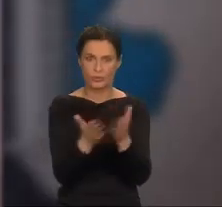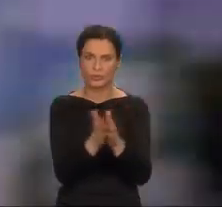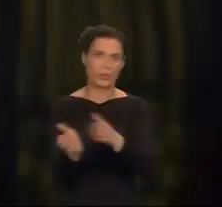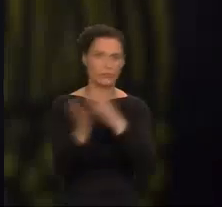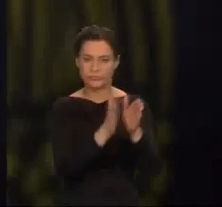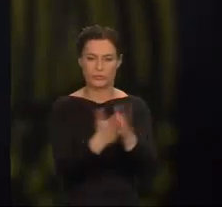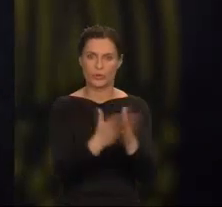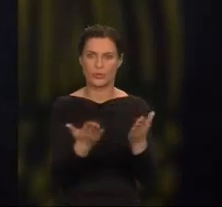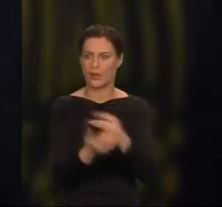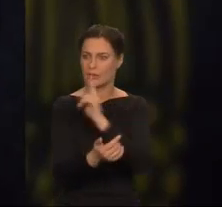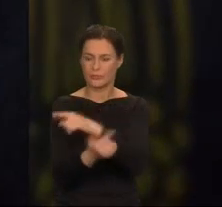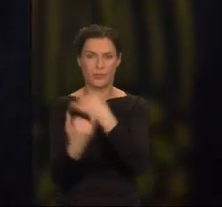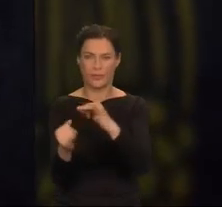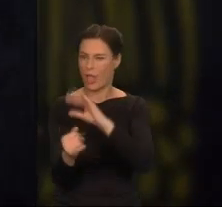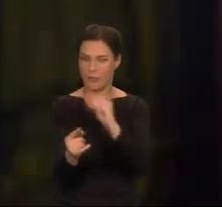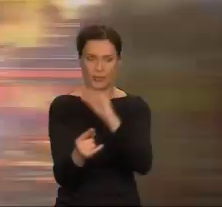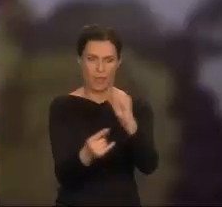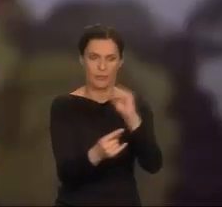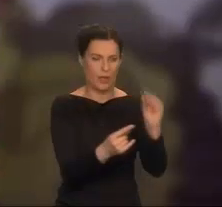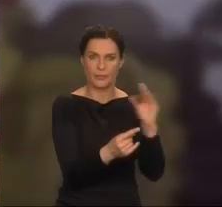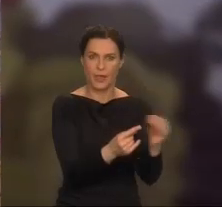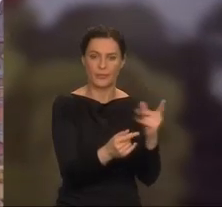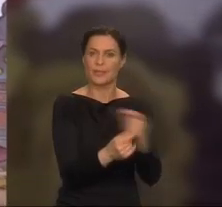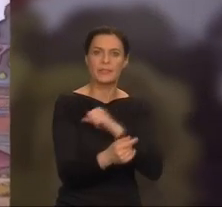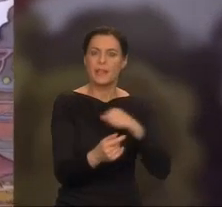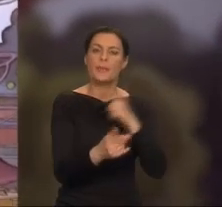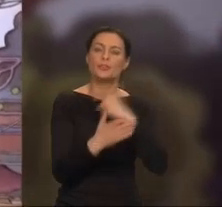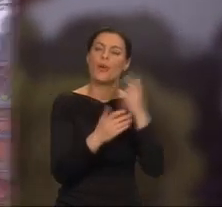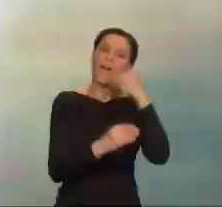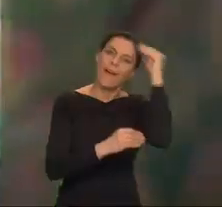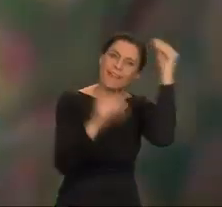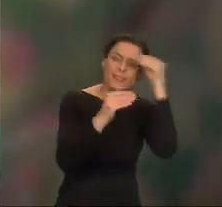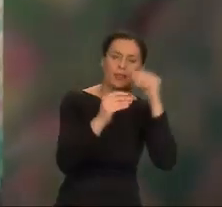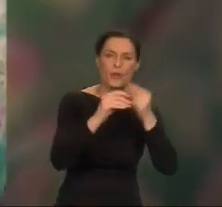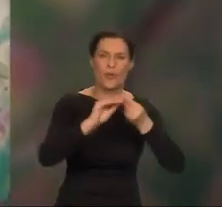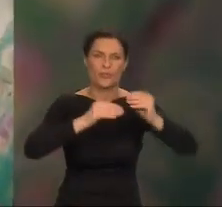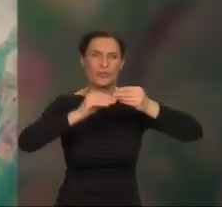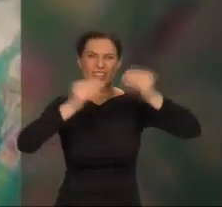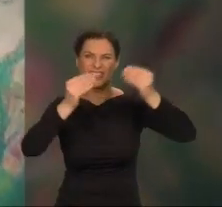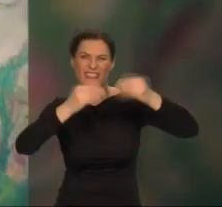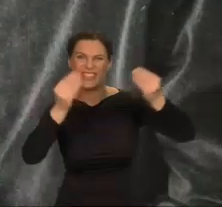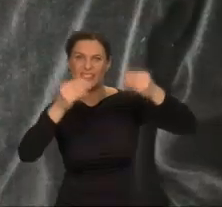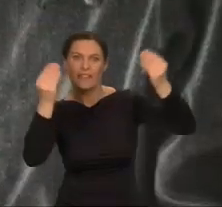bardziej oryginalną od drugiej. Przesuwa granice science fiction i szturmem podbija tę scenę.